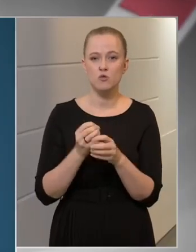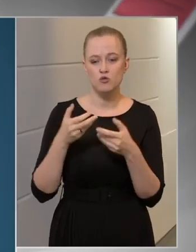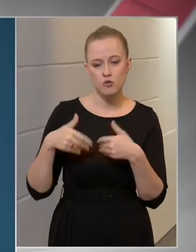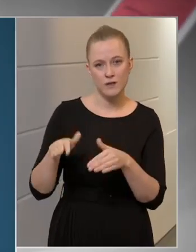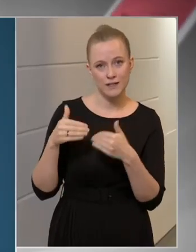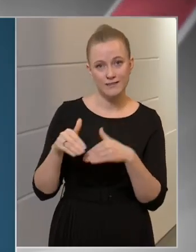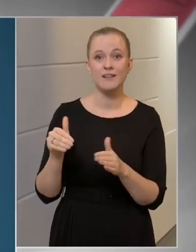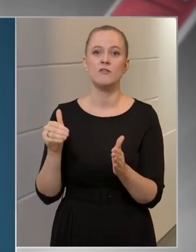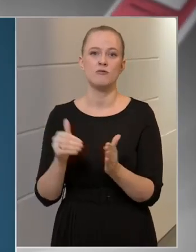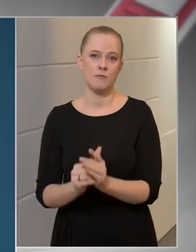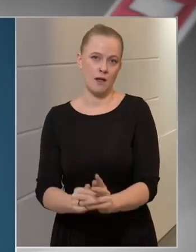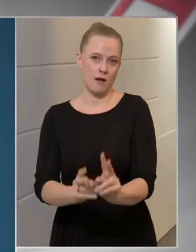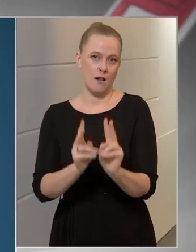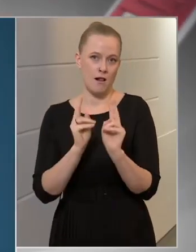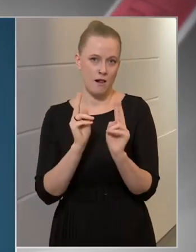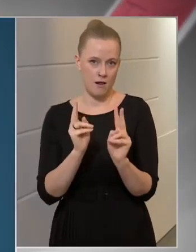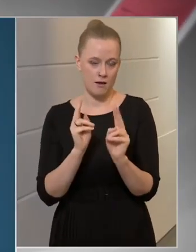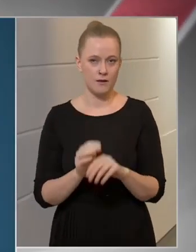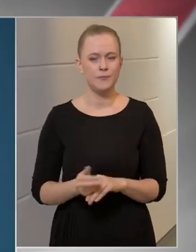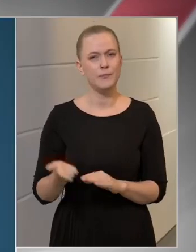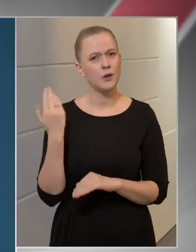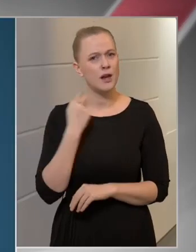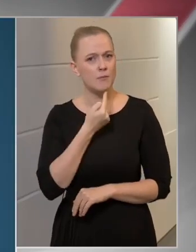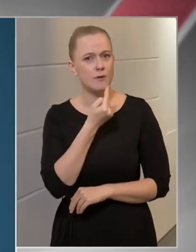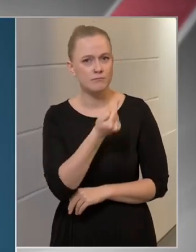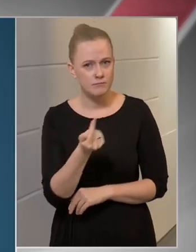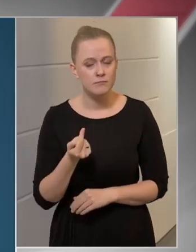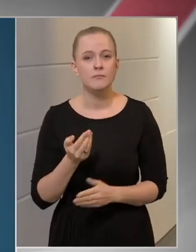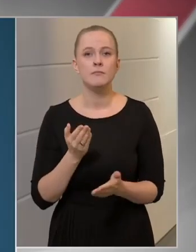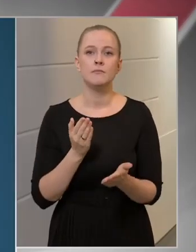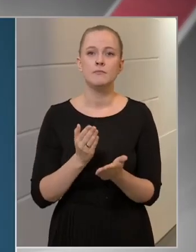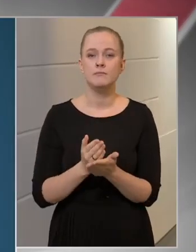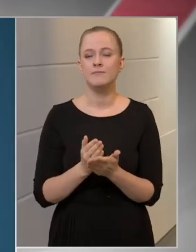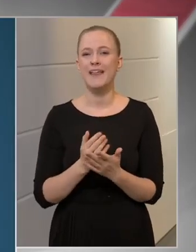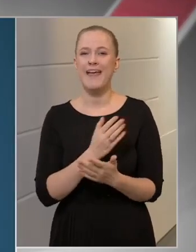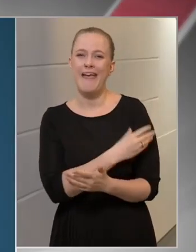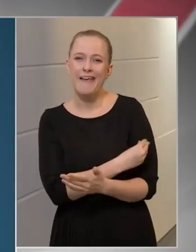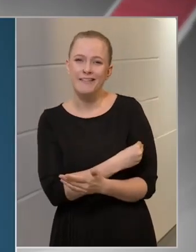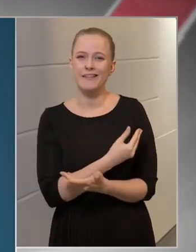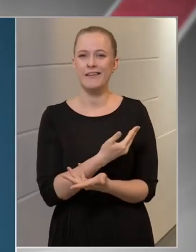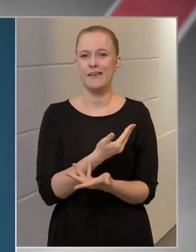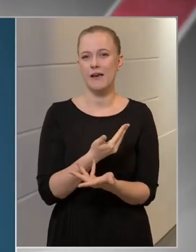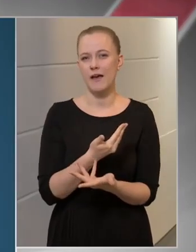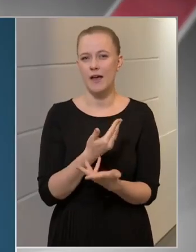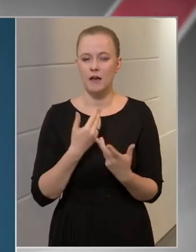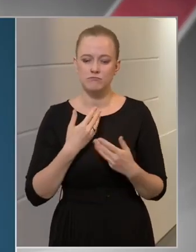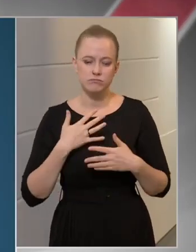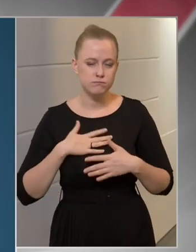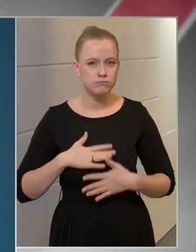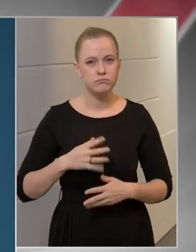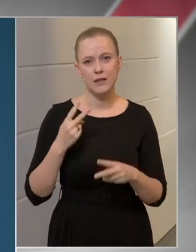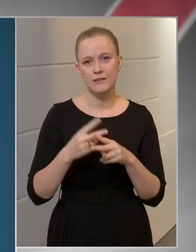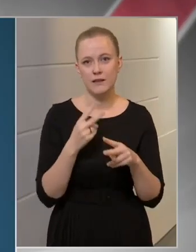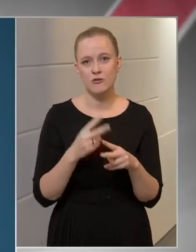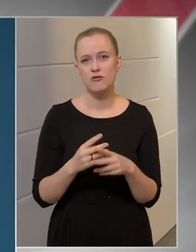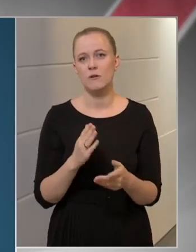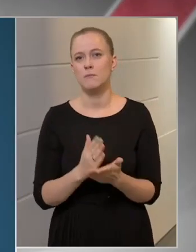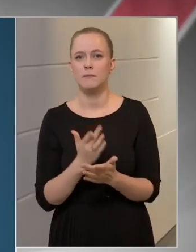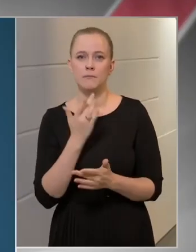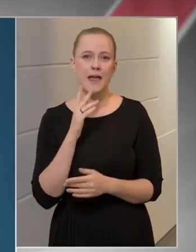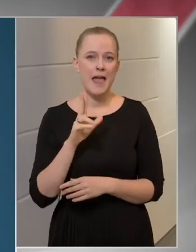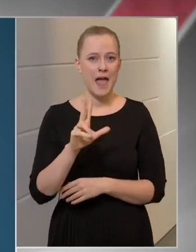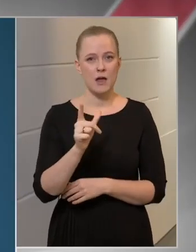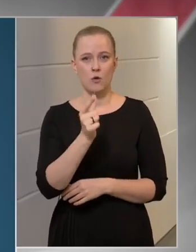még fennállhat. Korábban említettem, hogyha enyhén zajlik a betegség, és már valaki három napja